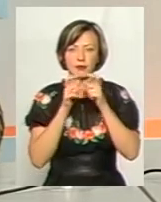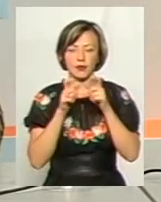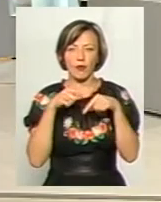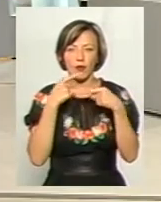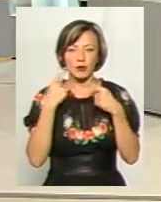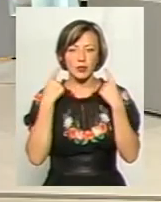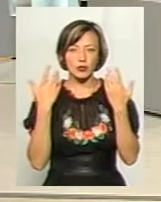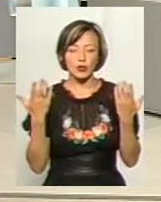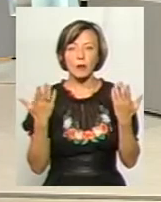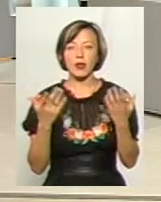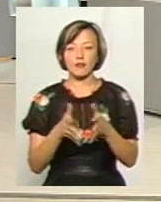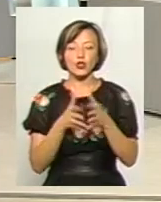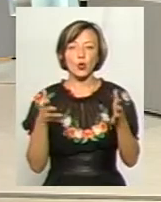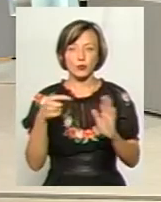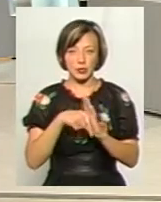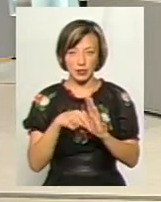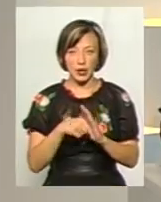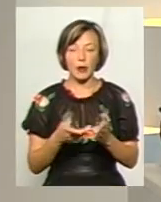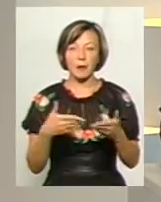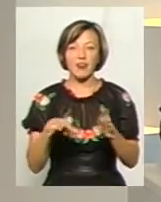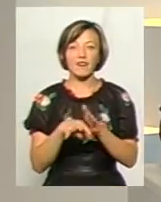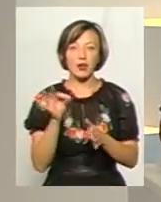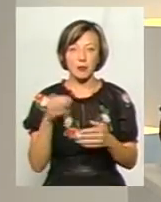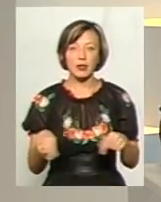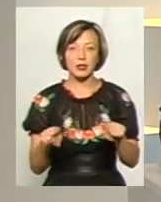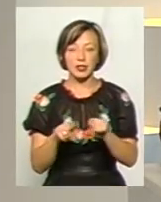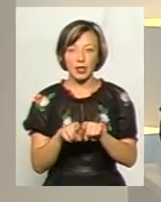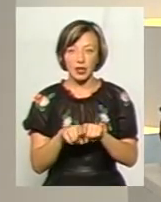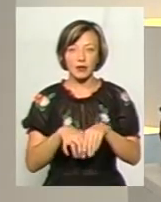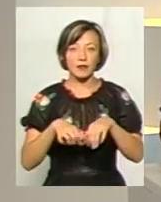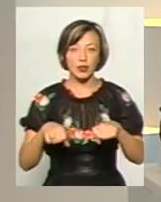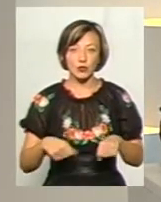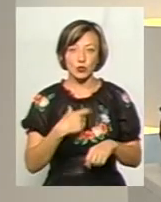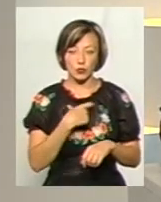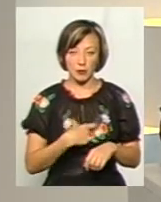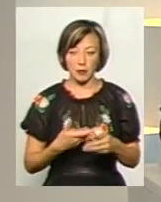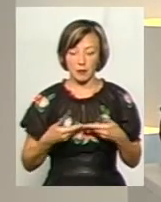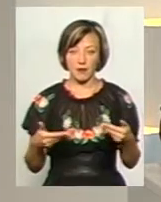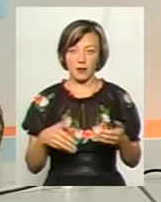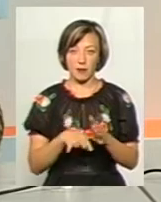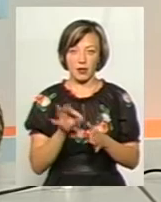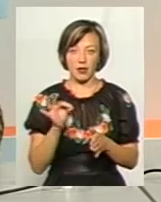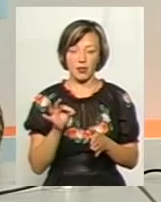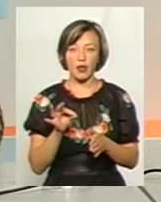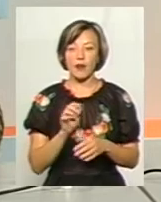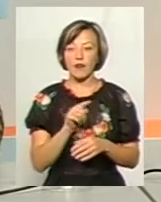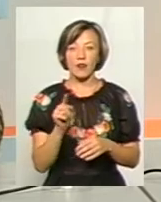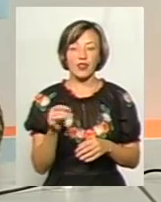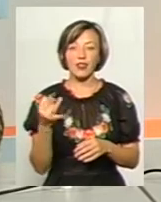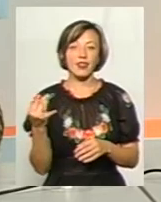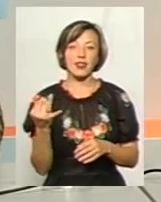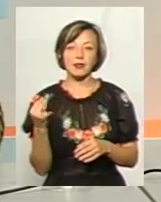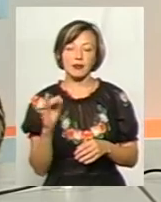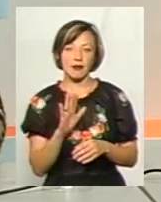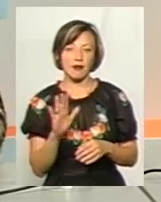Ми їх не чуємо в самому широкому сенсі. Ми вибрали таких можновладців в субі, ми ж вибирали їх, що вони не цікавлі